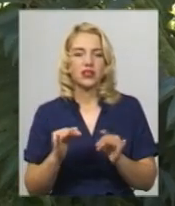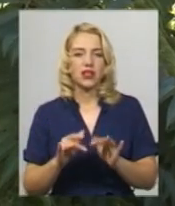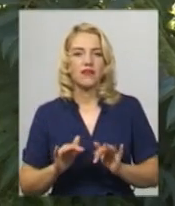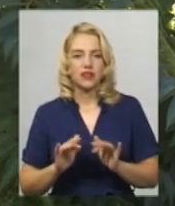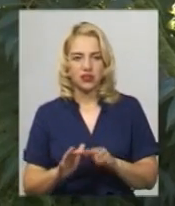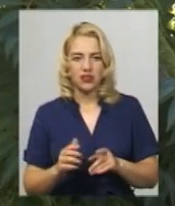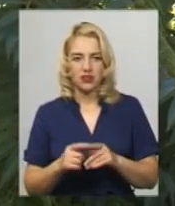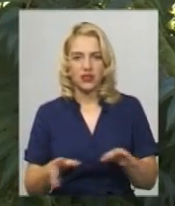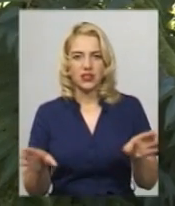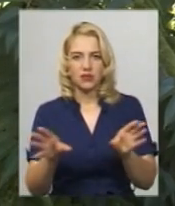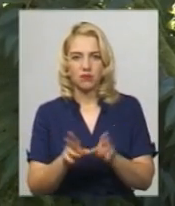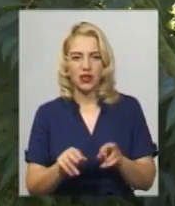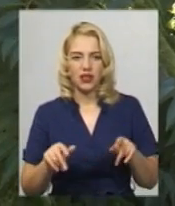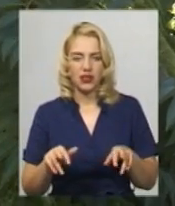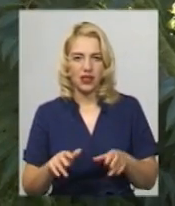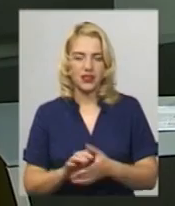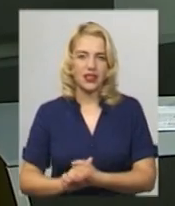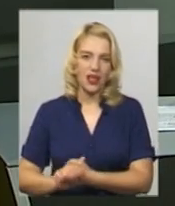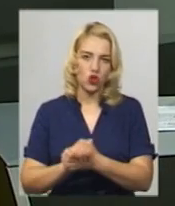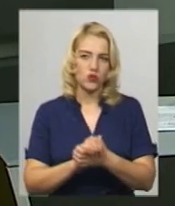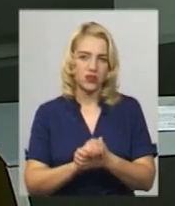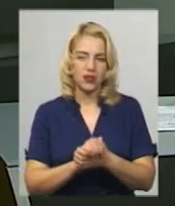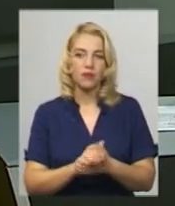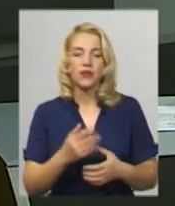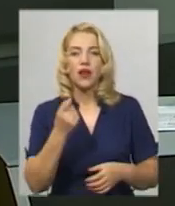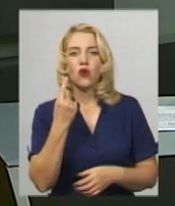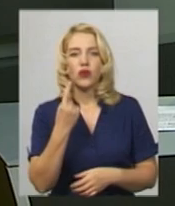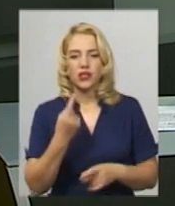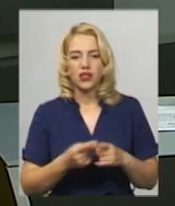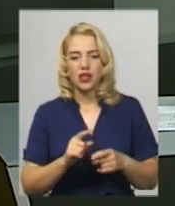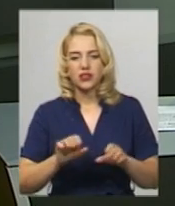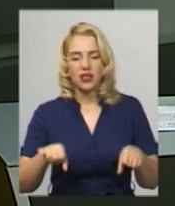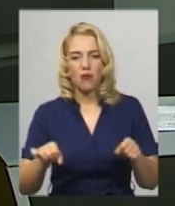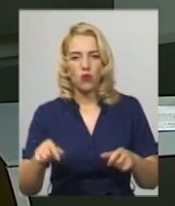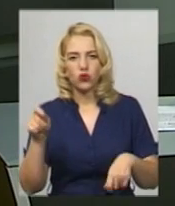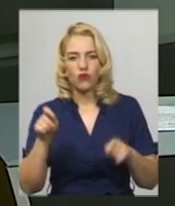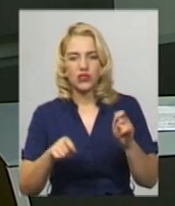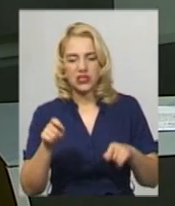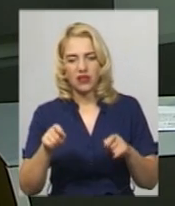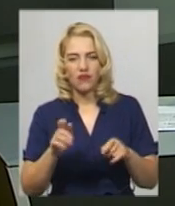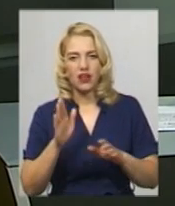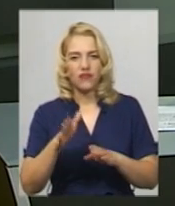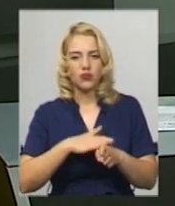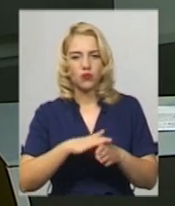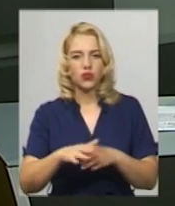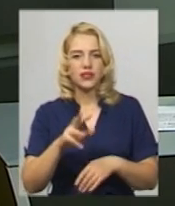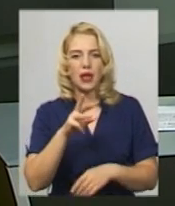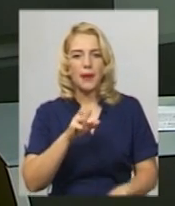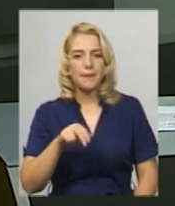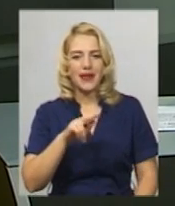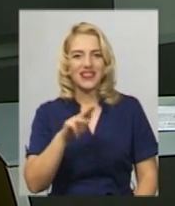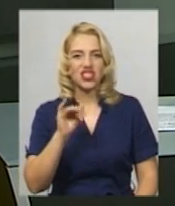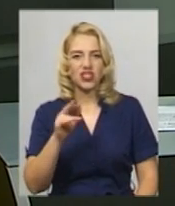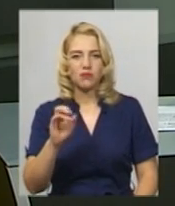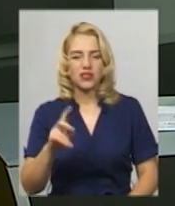спільної та нез'єдності. 11-й мотофестиваль вікінгів відбудеться у Меджибіській фортеці. Про це